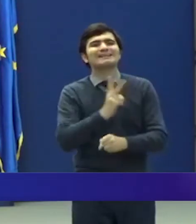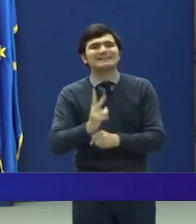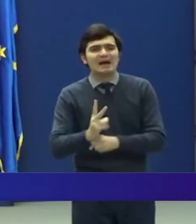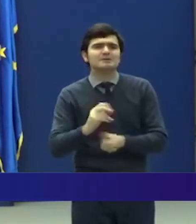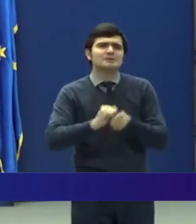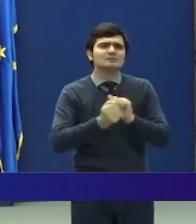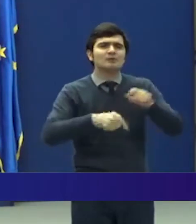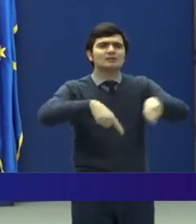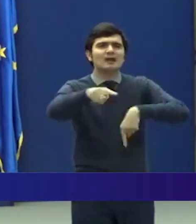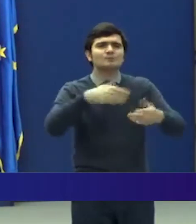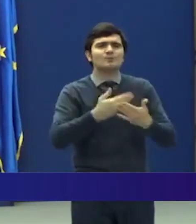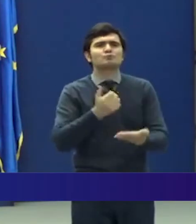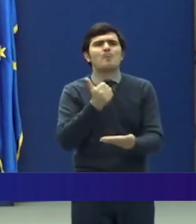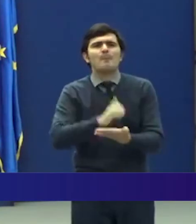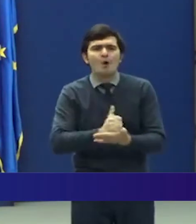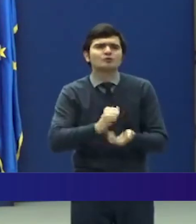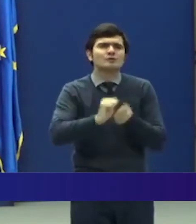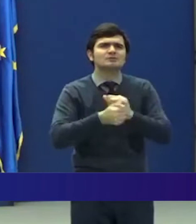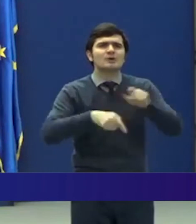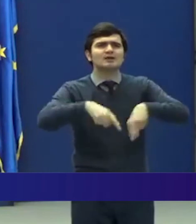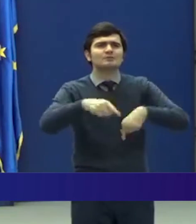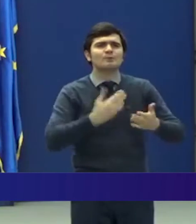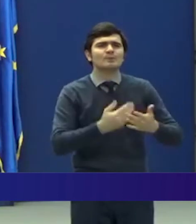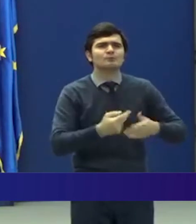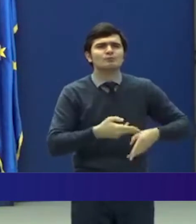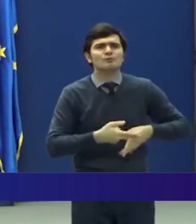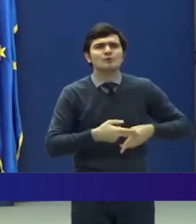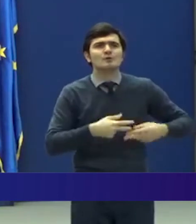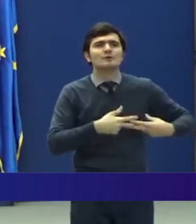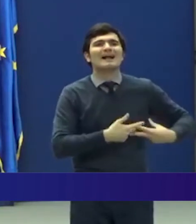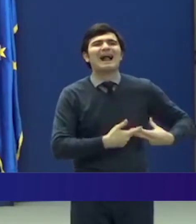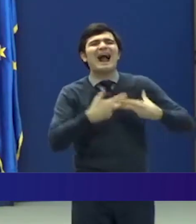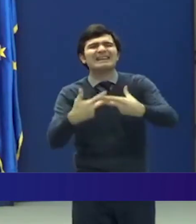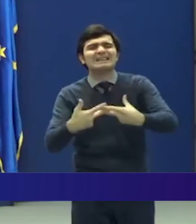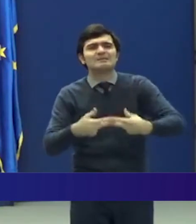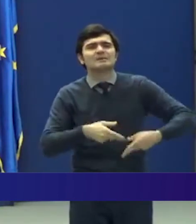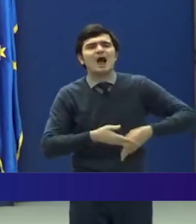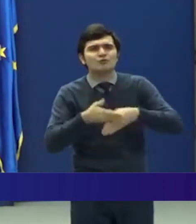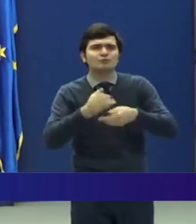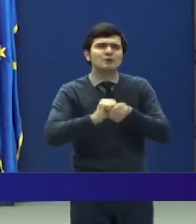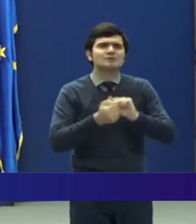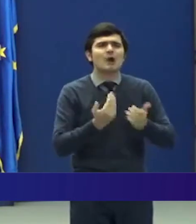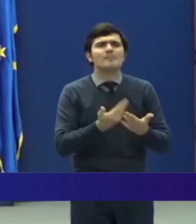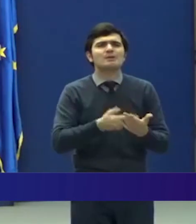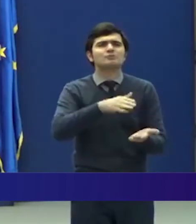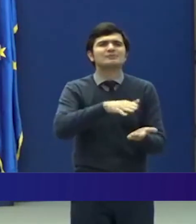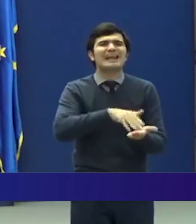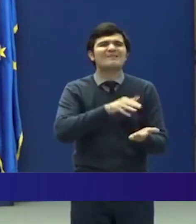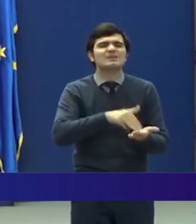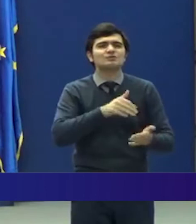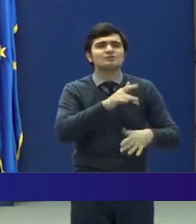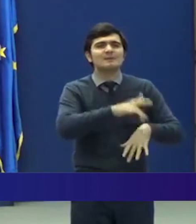transport de corespondență, transport umanitar, sau care asigură servicii medicale,